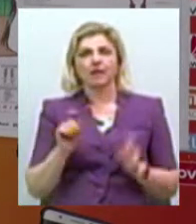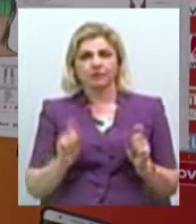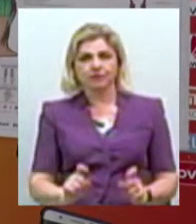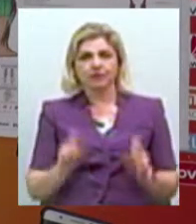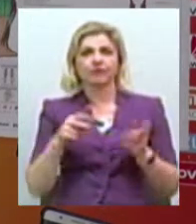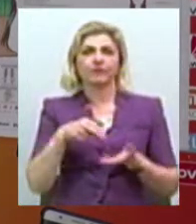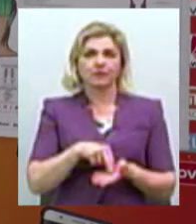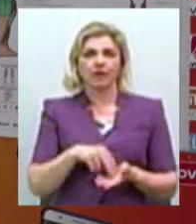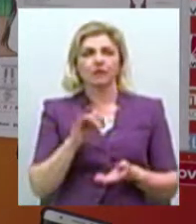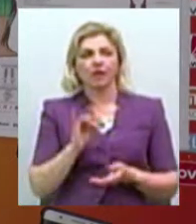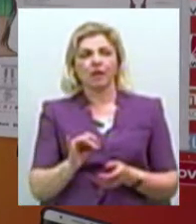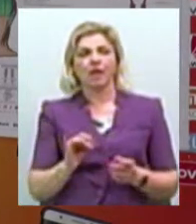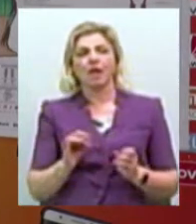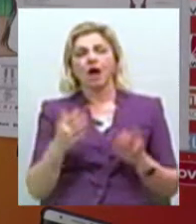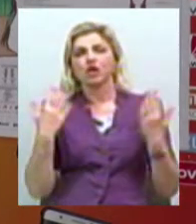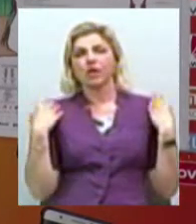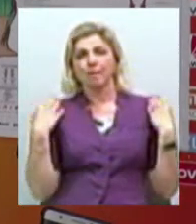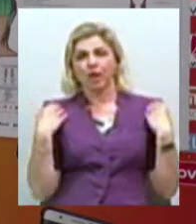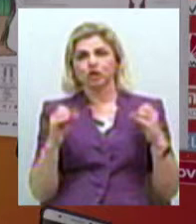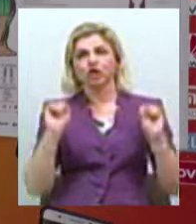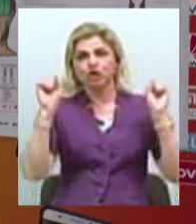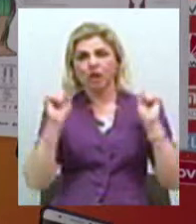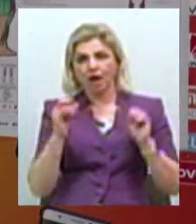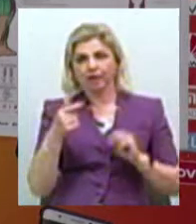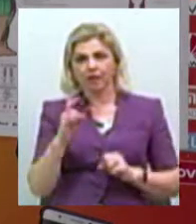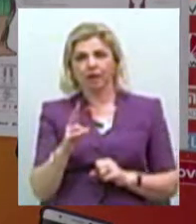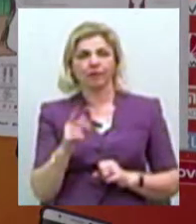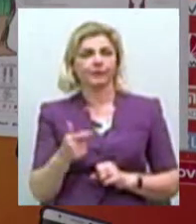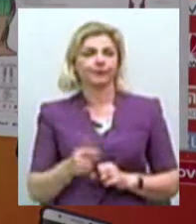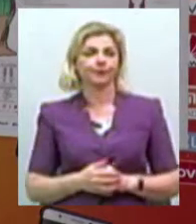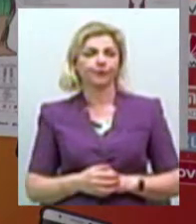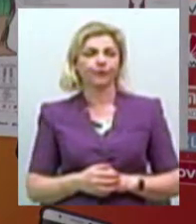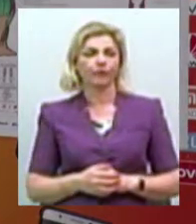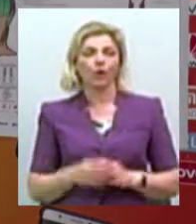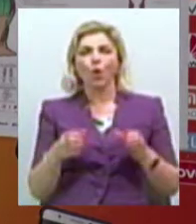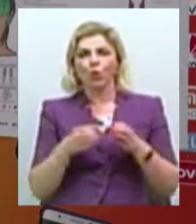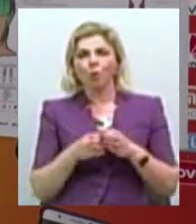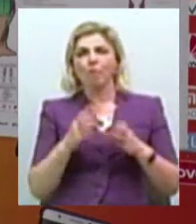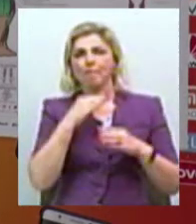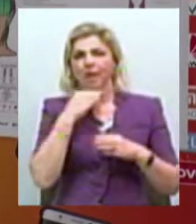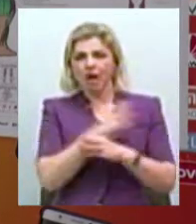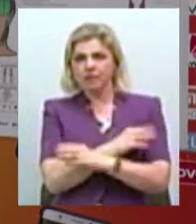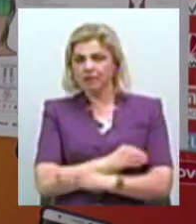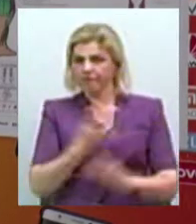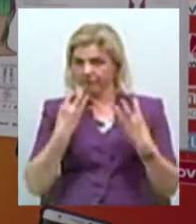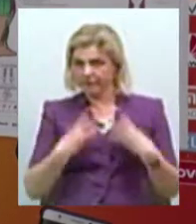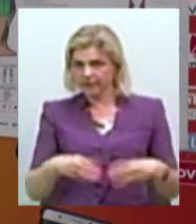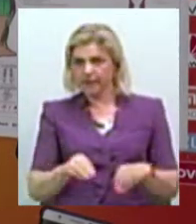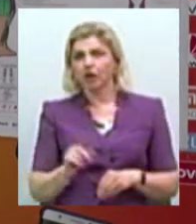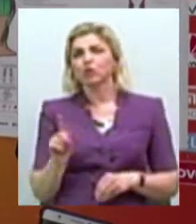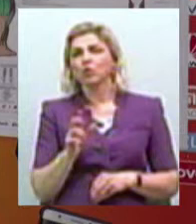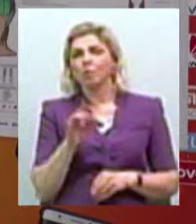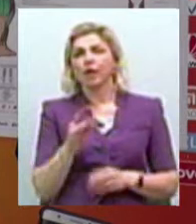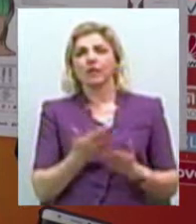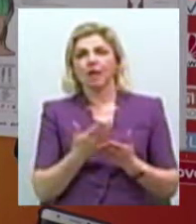також викидуємо штангу на плечі і жим з плечей. Група м'язів, можна сказати, що всі. Тому що для того, щоб, наприклад,